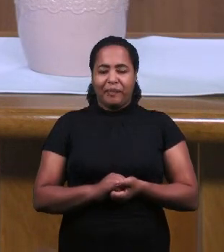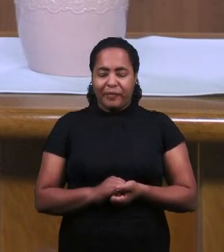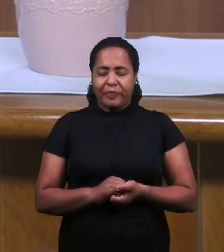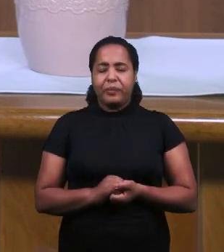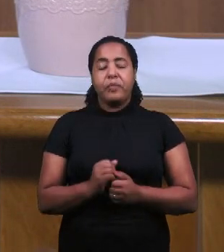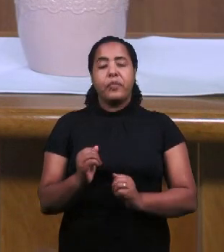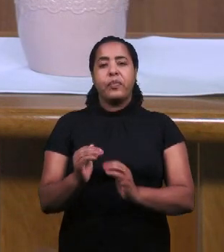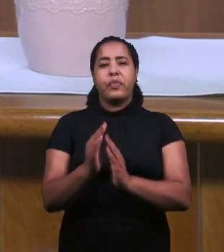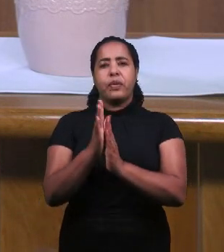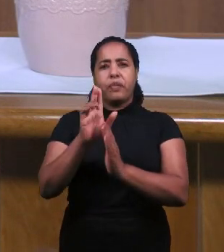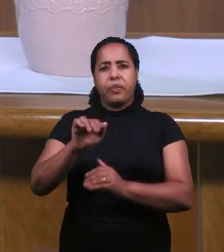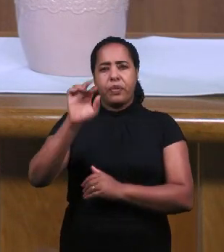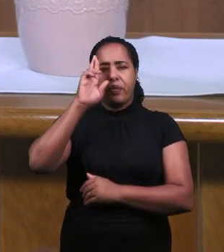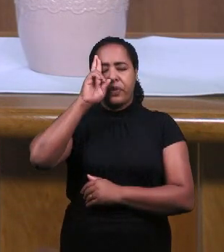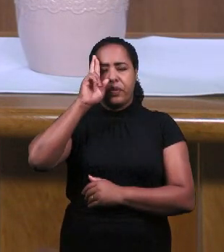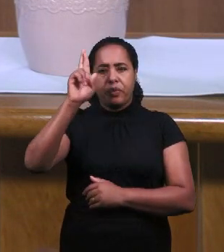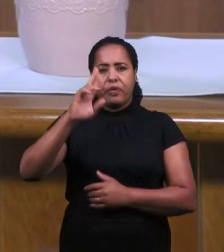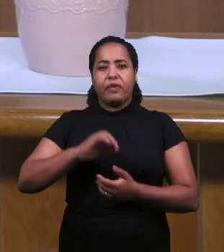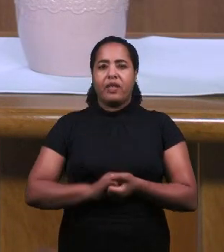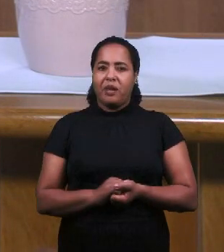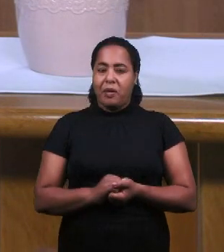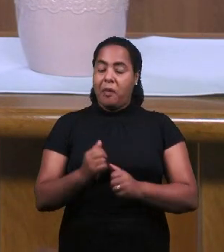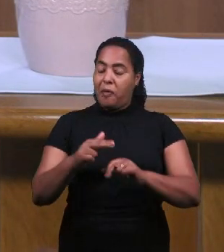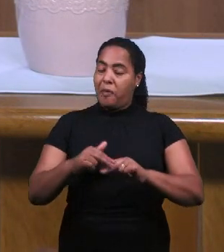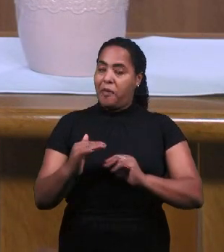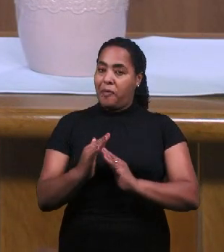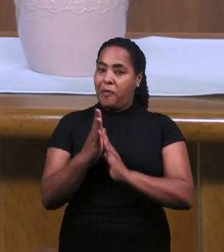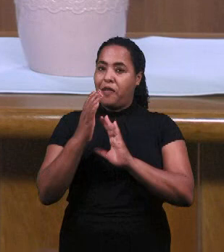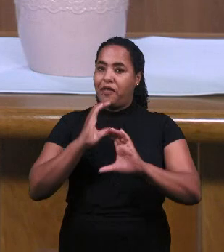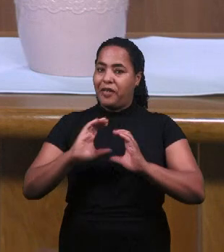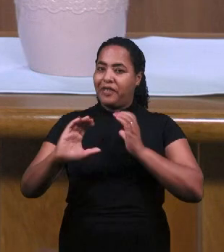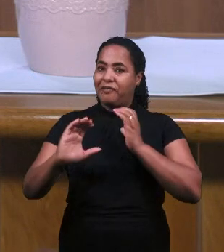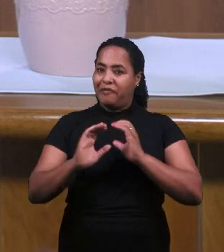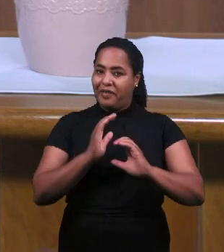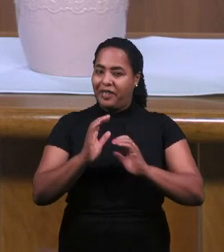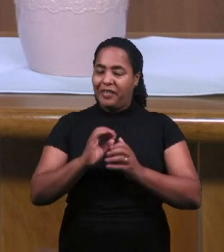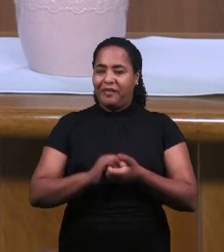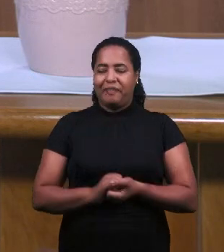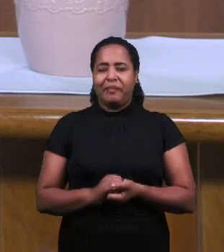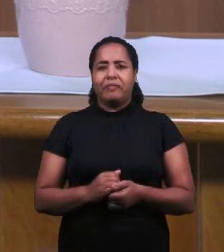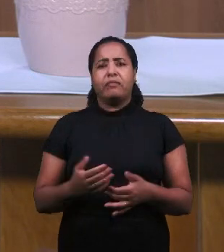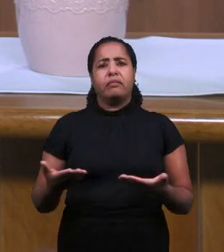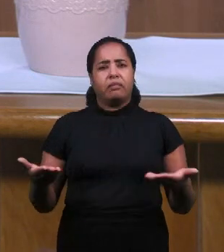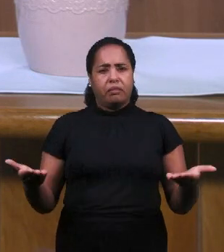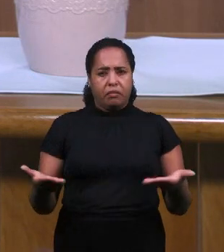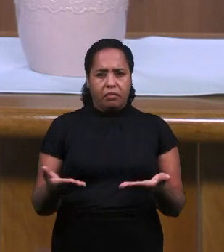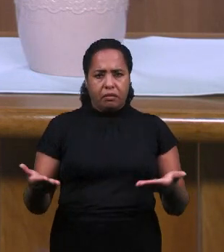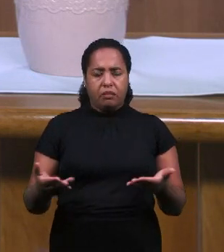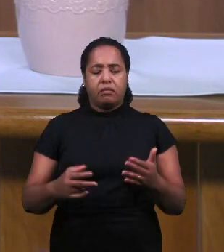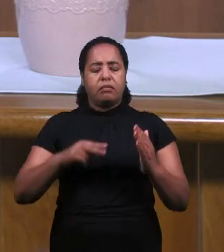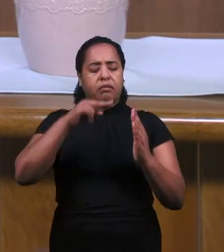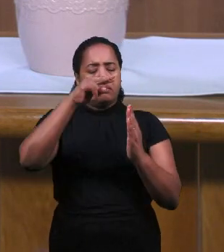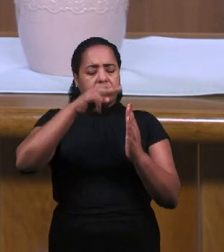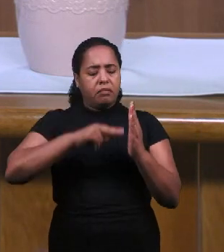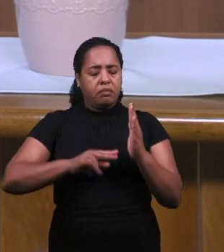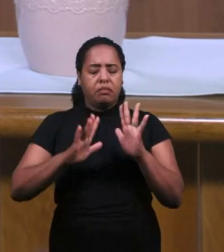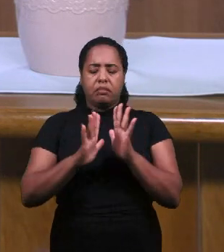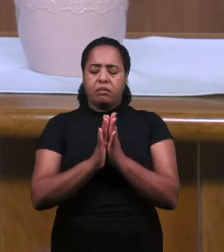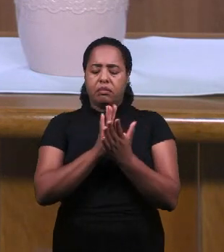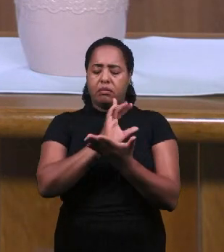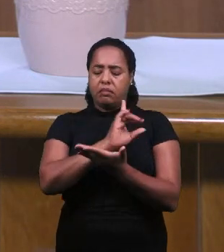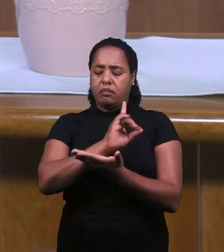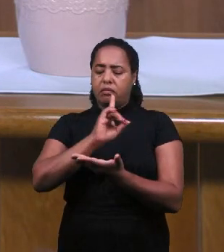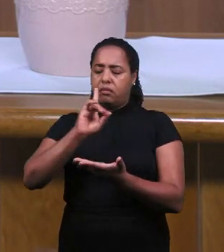Да будет прославлено имя Господне И мы сейчас с вами зачитаем